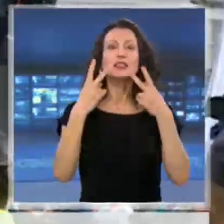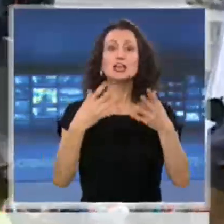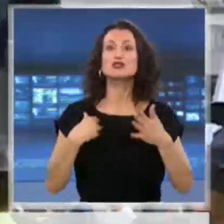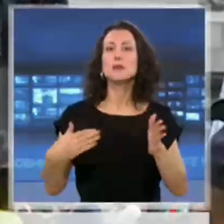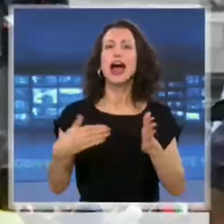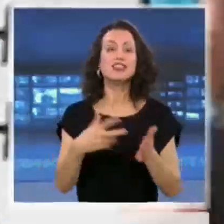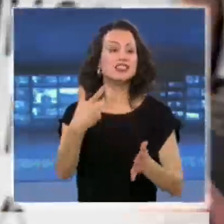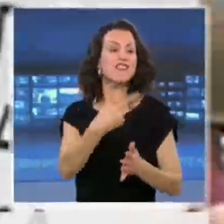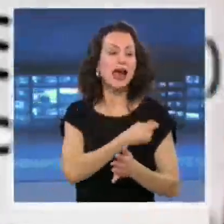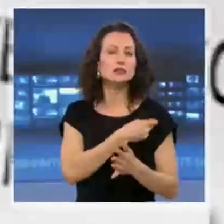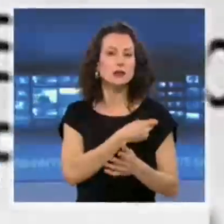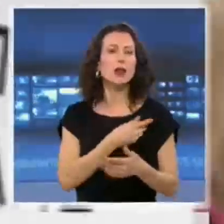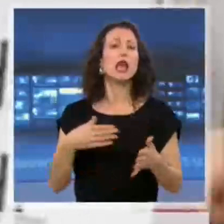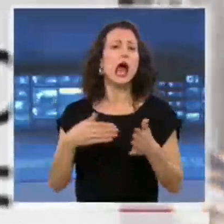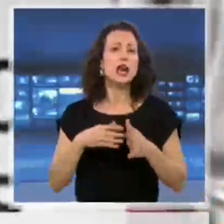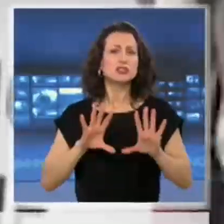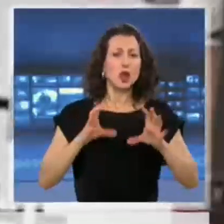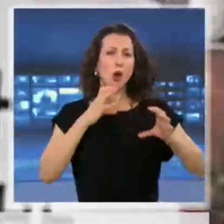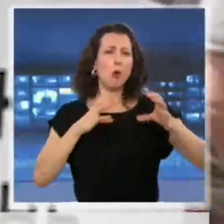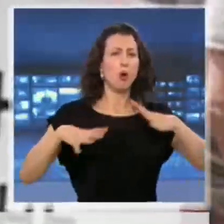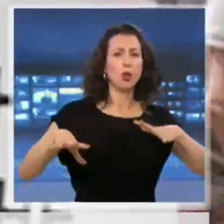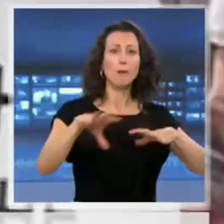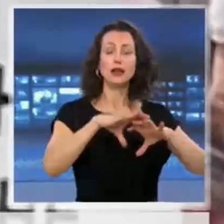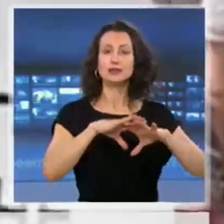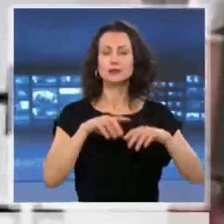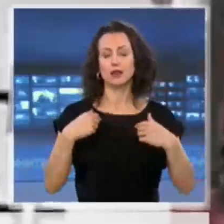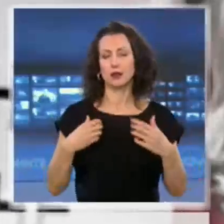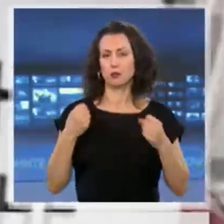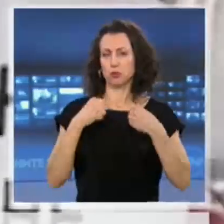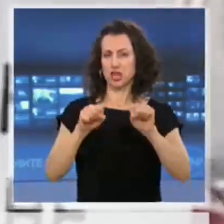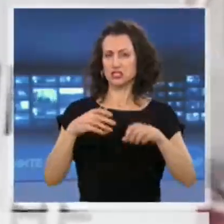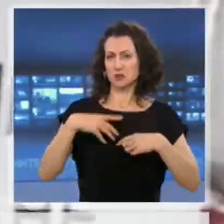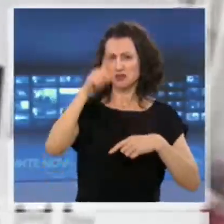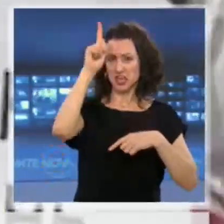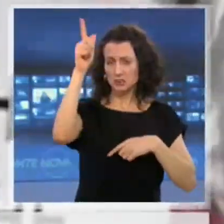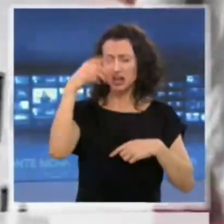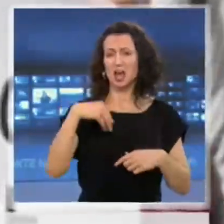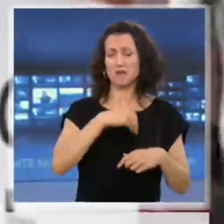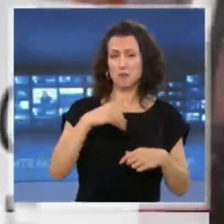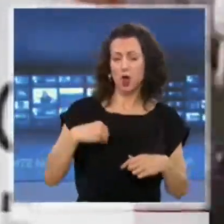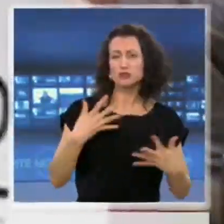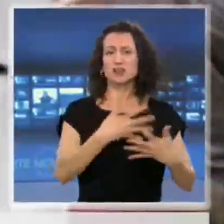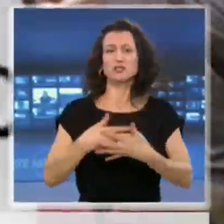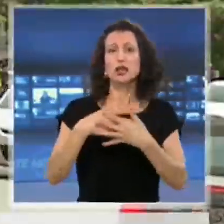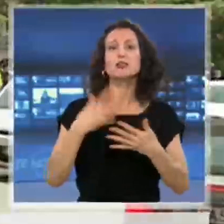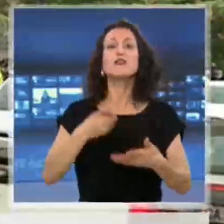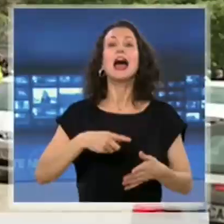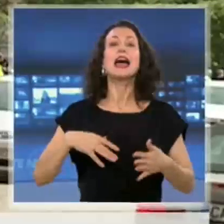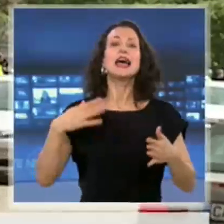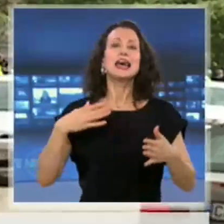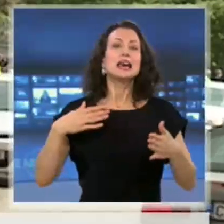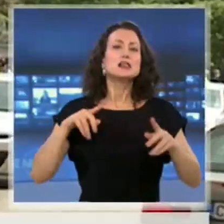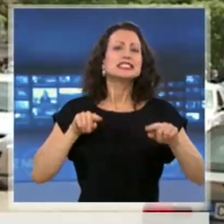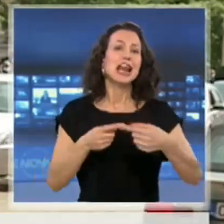антиглобалисти. Протести има в Германия, в четири града, в Полша, в щатите срещу задължителното вакциниране. И не